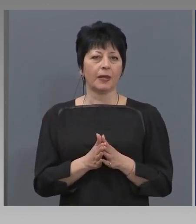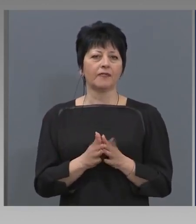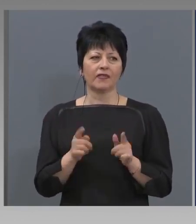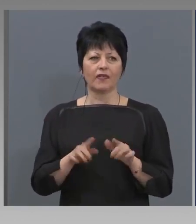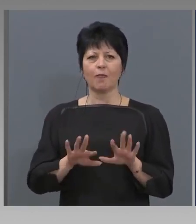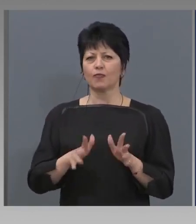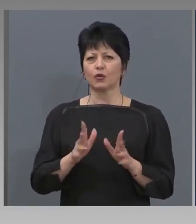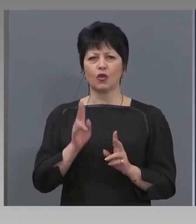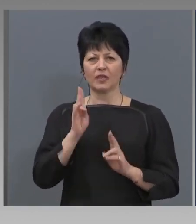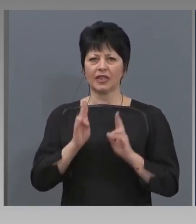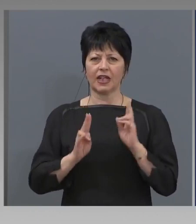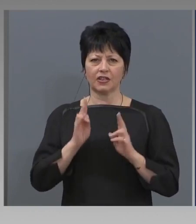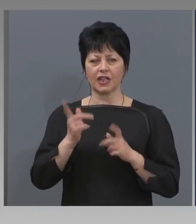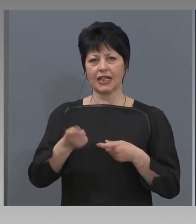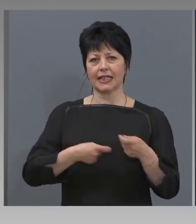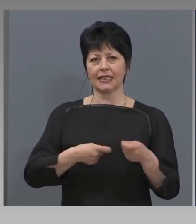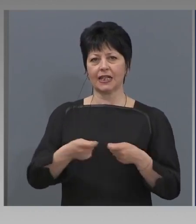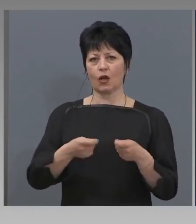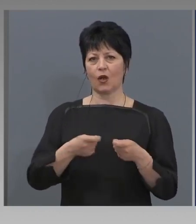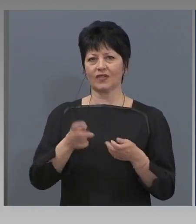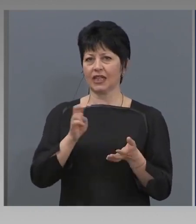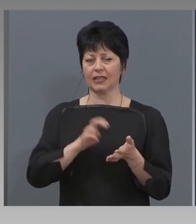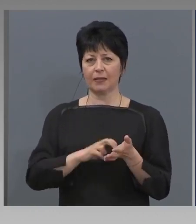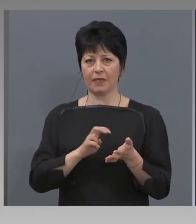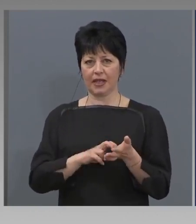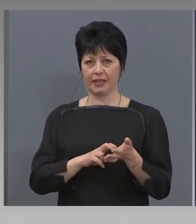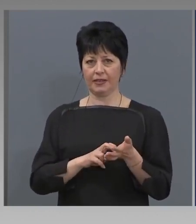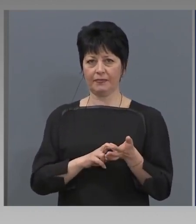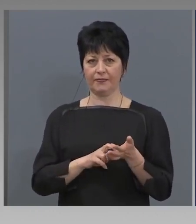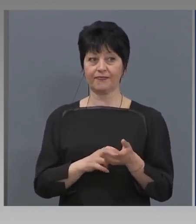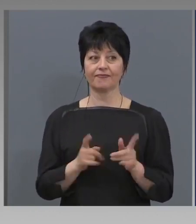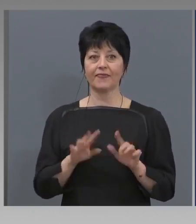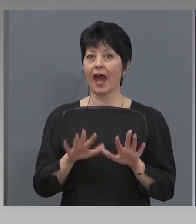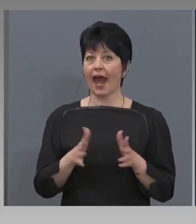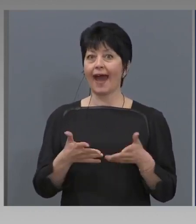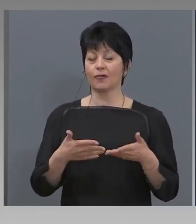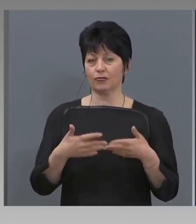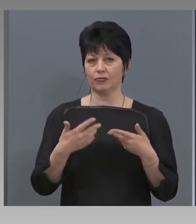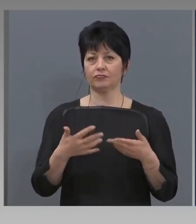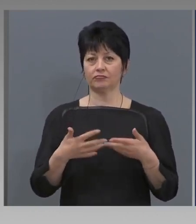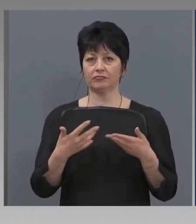подобни решения на търговските банки, но ако искате,